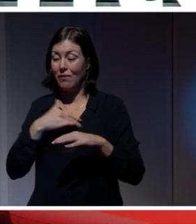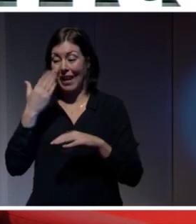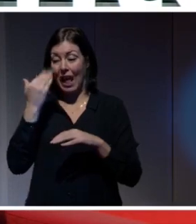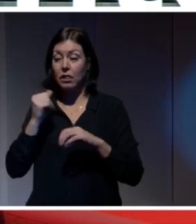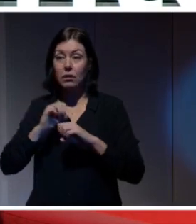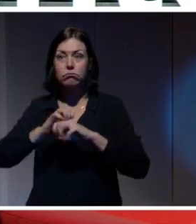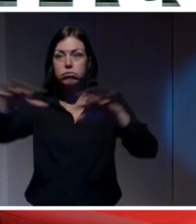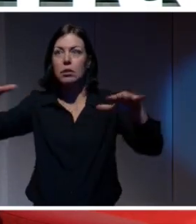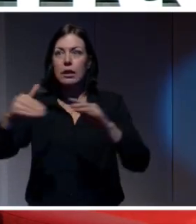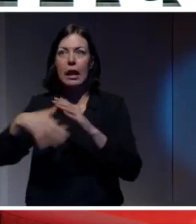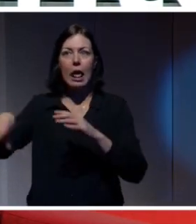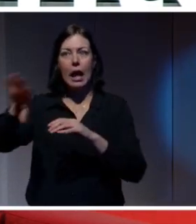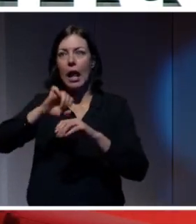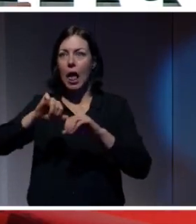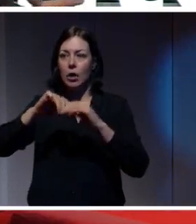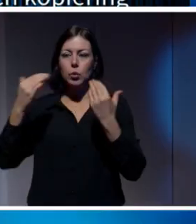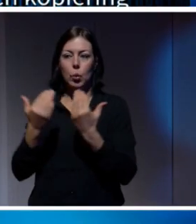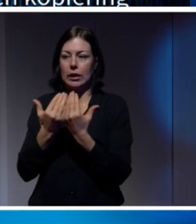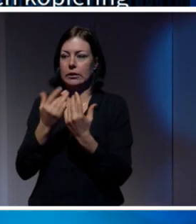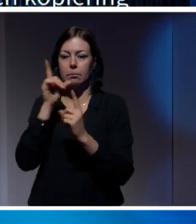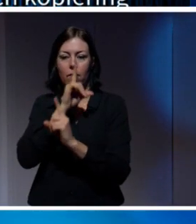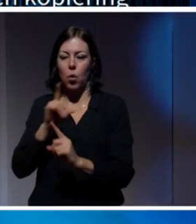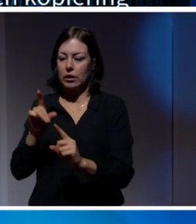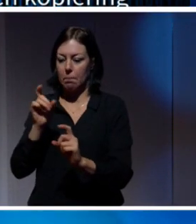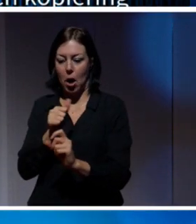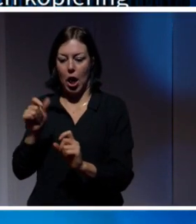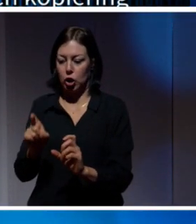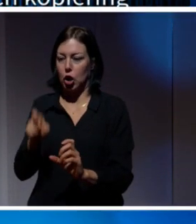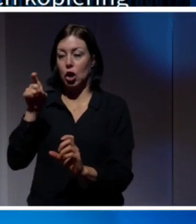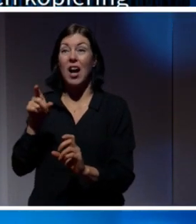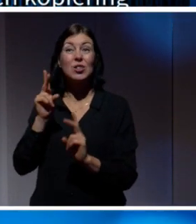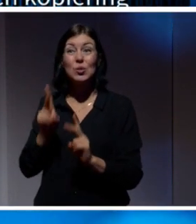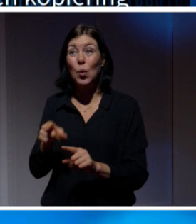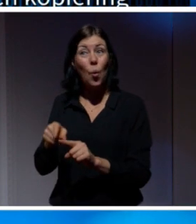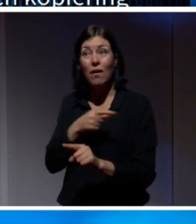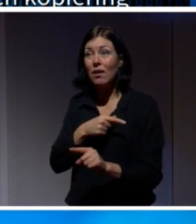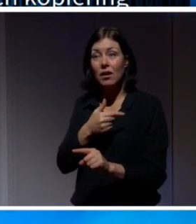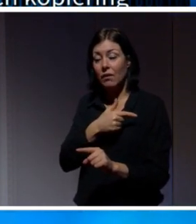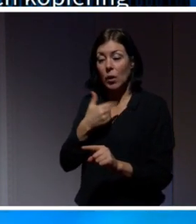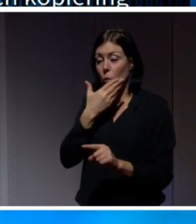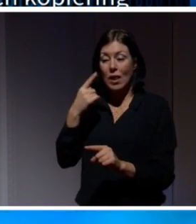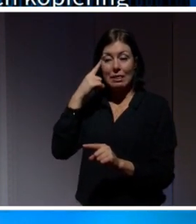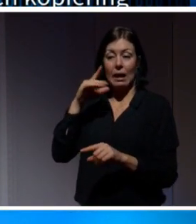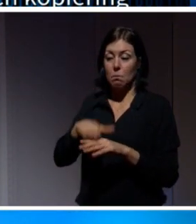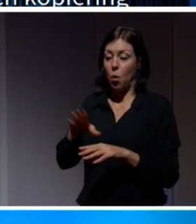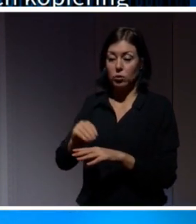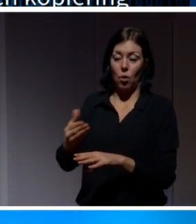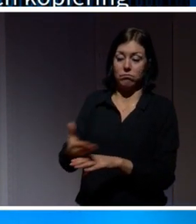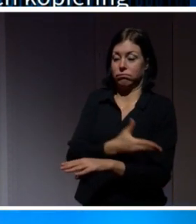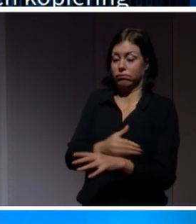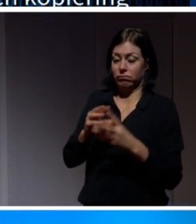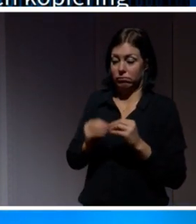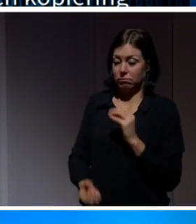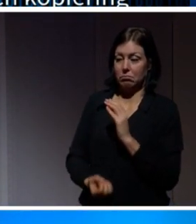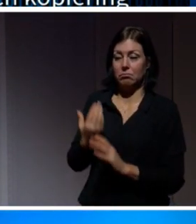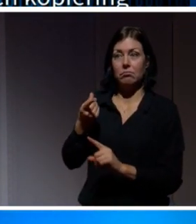knapptryck. Vilket inte alls var fallet när vi byggde konstruktionerna för den sociala integriteten eller personliga integriteten. Det är lätt